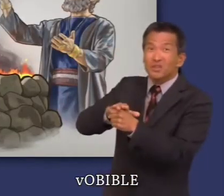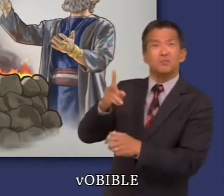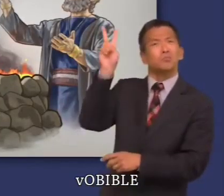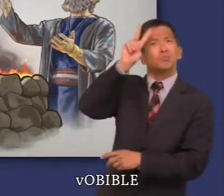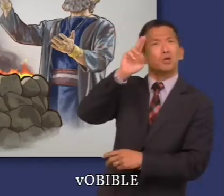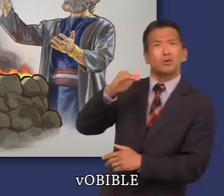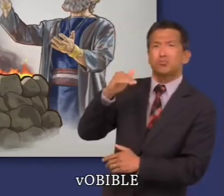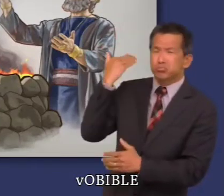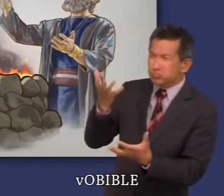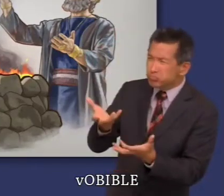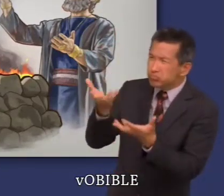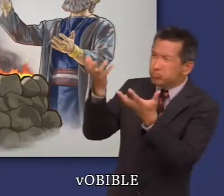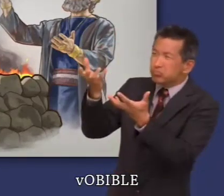à Dieu.